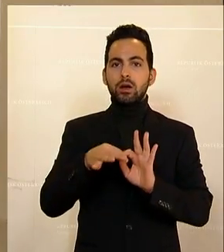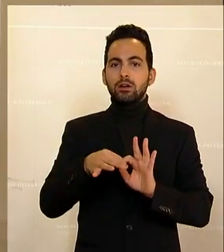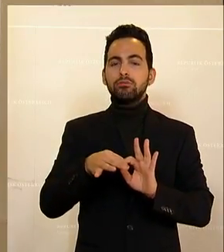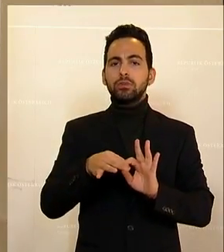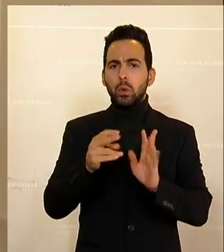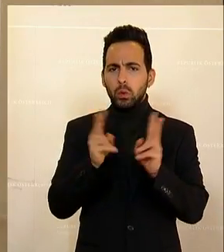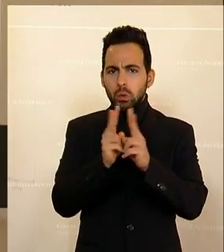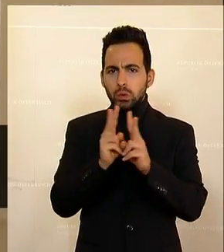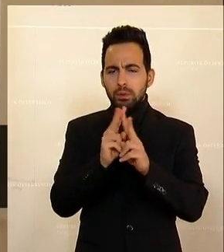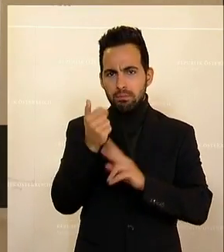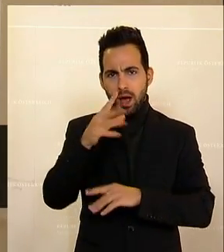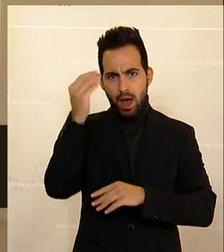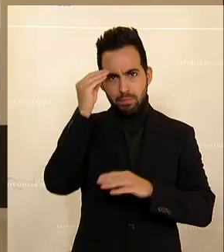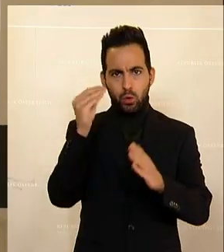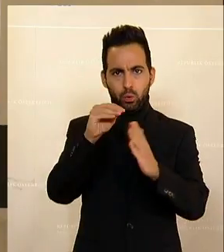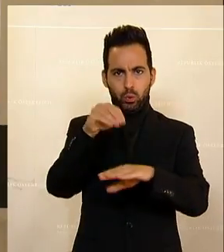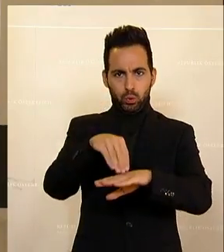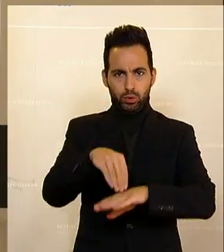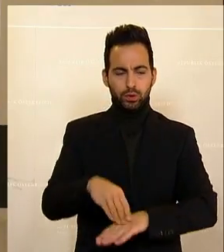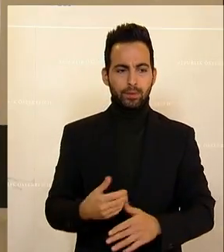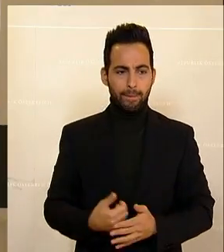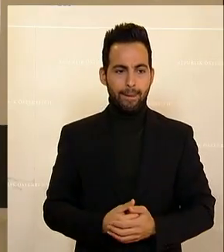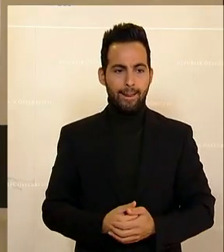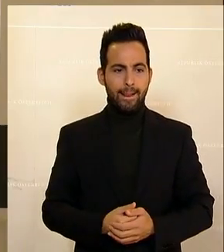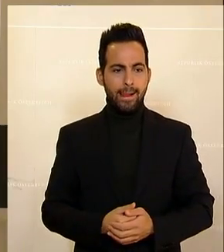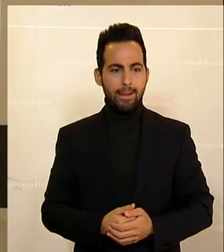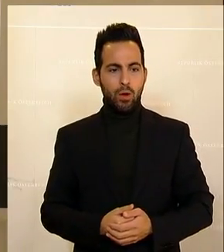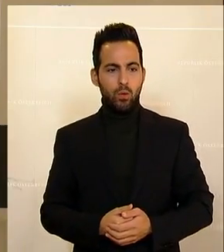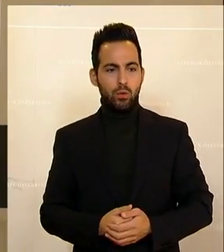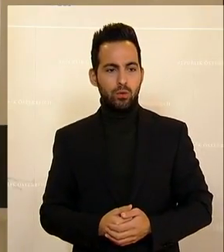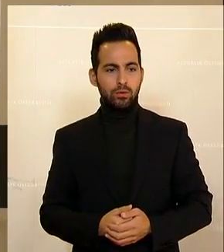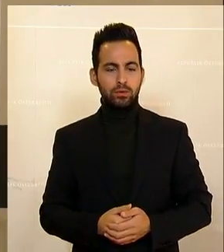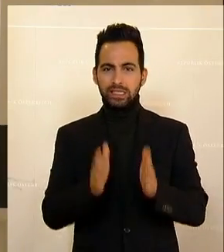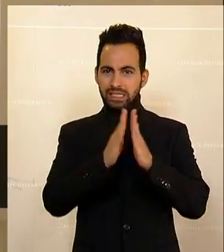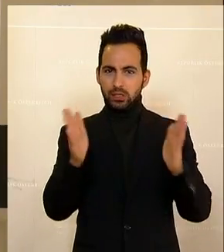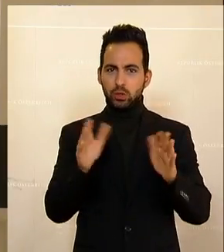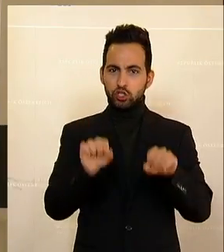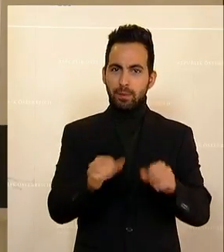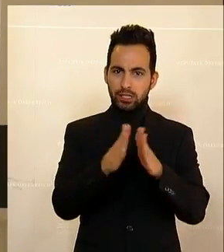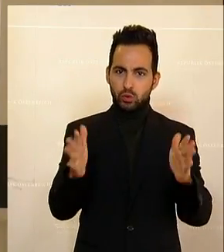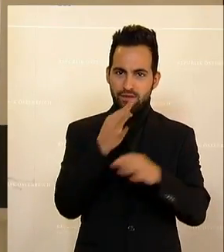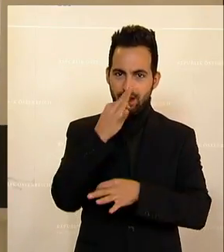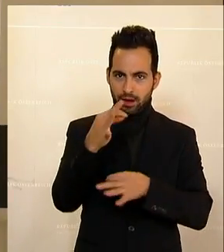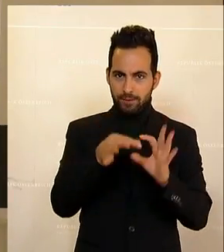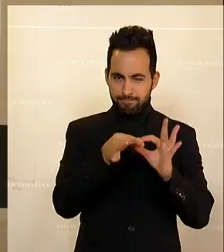will, schon noch kurze Anmerkungen zu der Stamm-Saison-E-Frage.